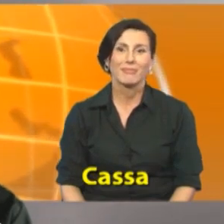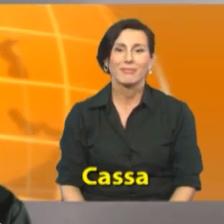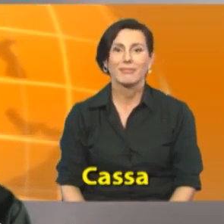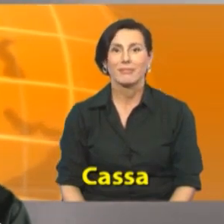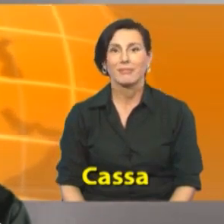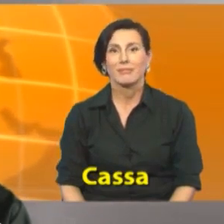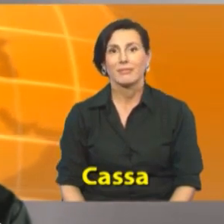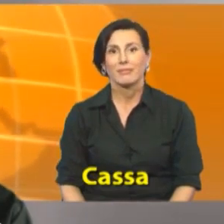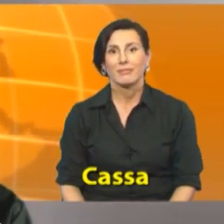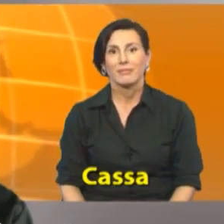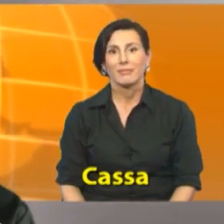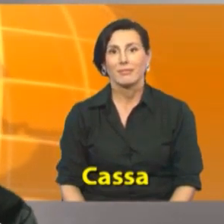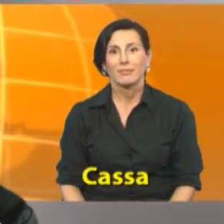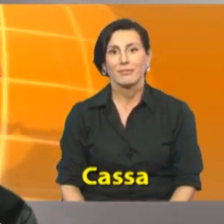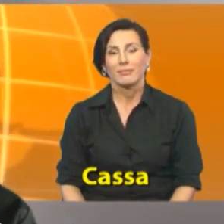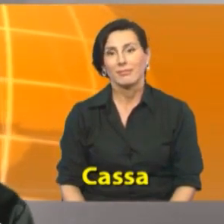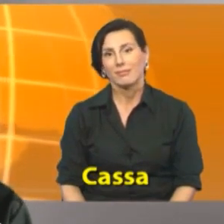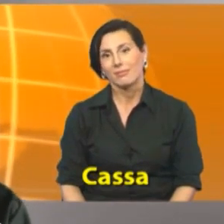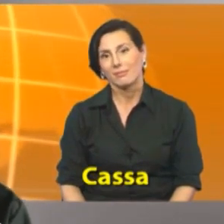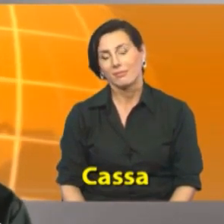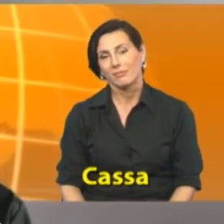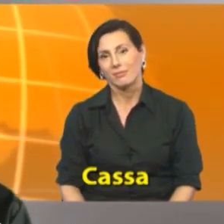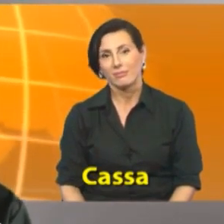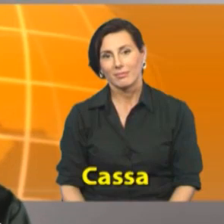caffa check out